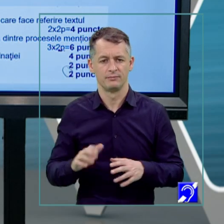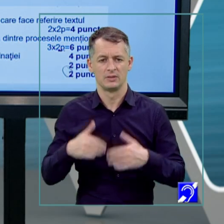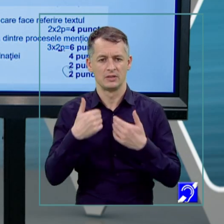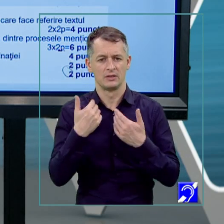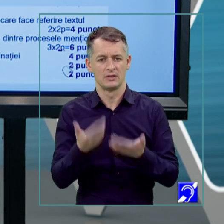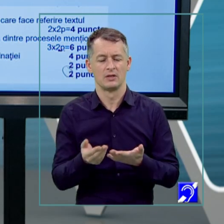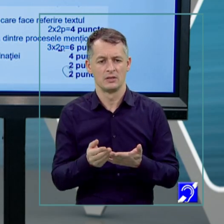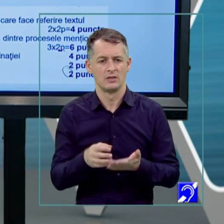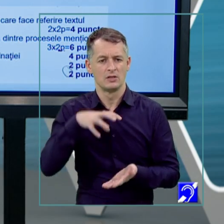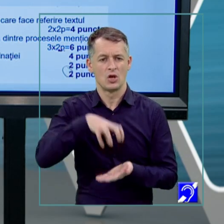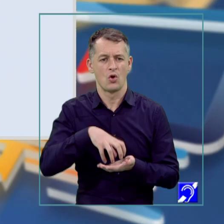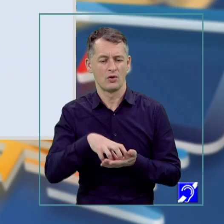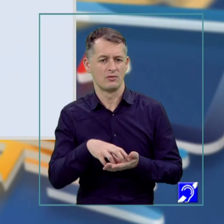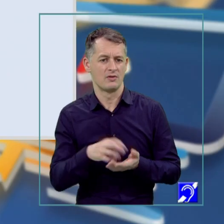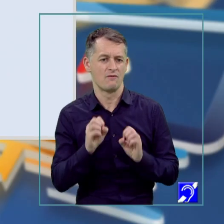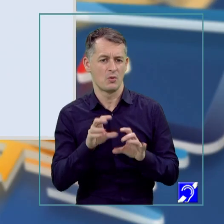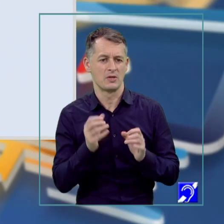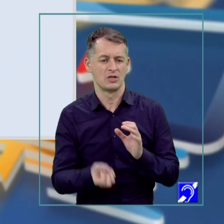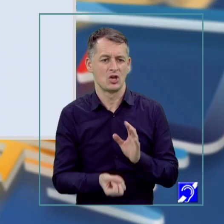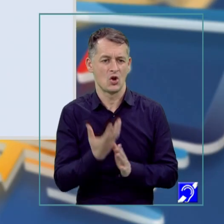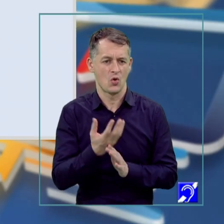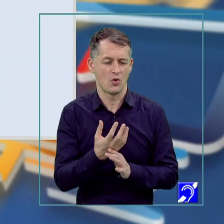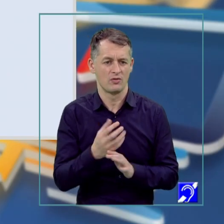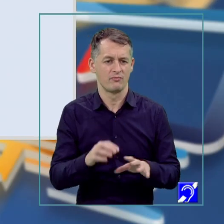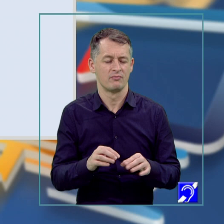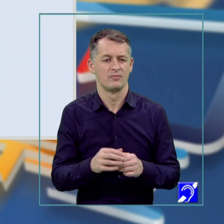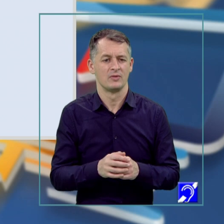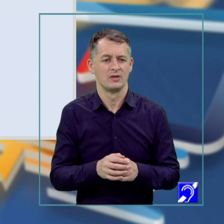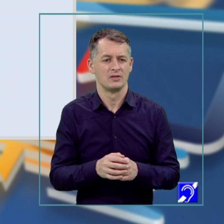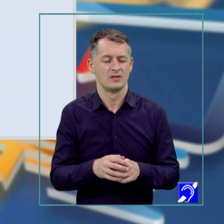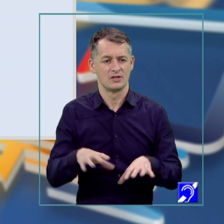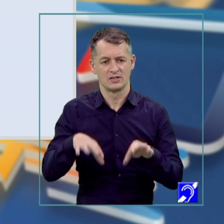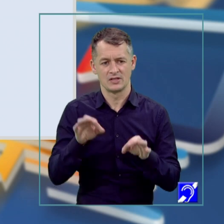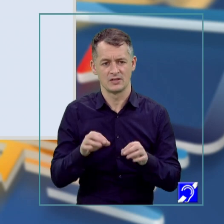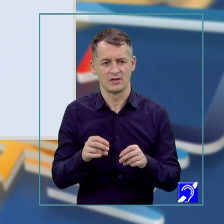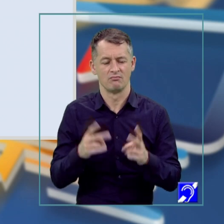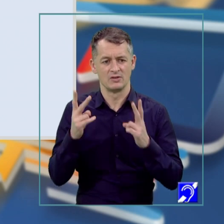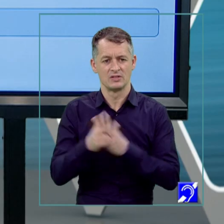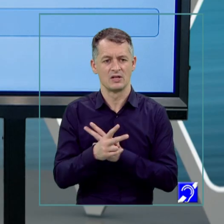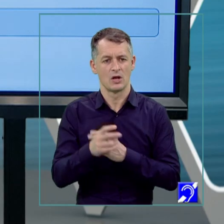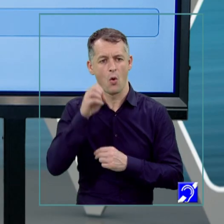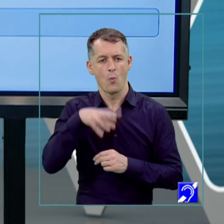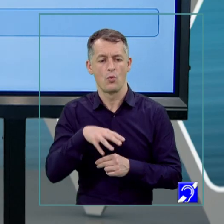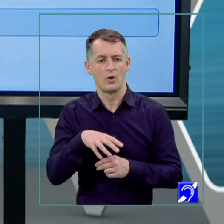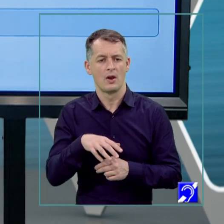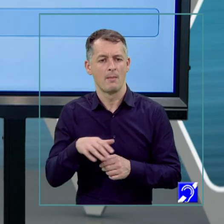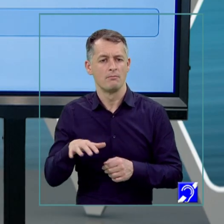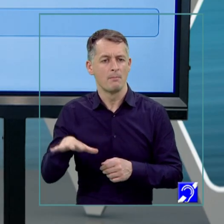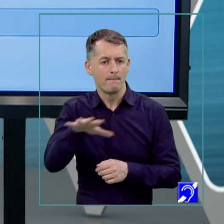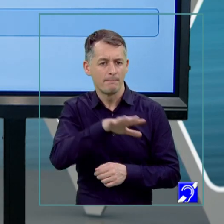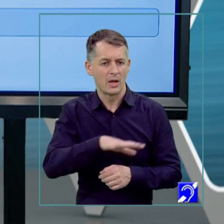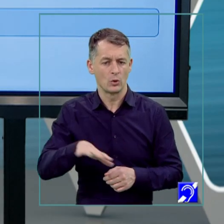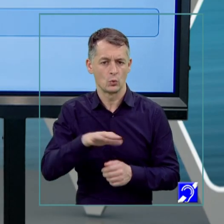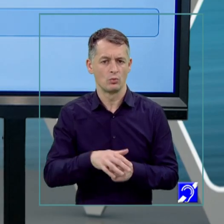informației noi acumulate să-și găsească sensul în adaptarea omului la mediu. Imaginația care este